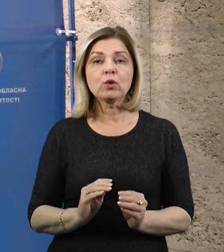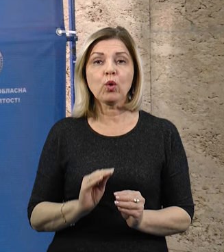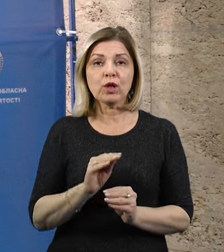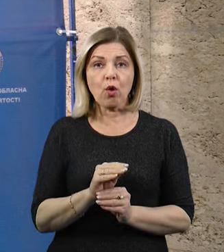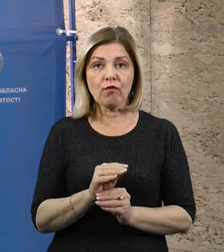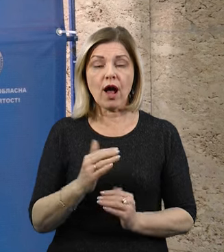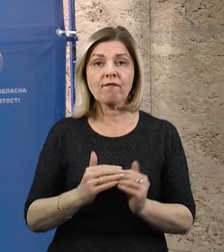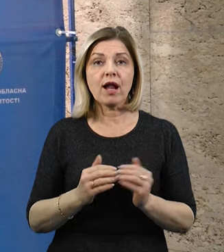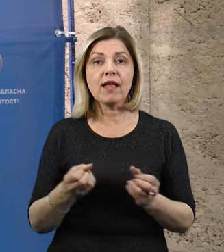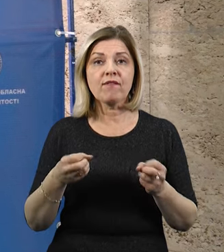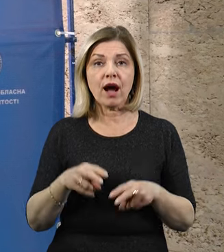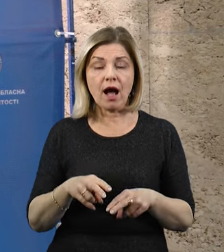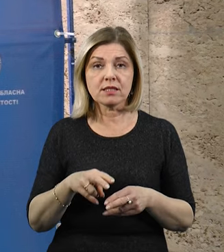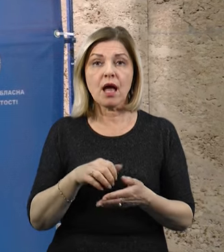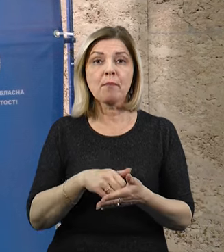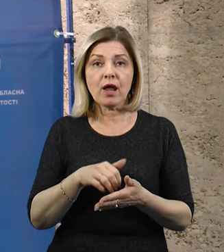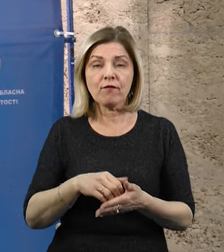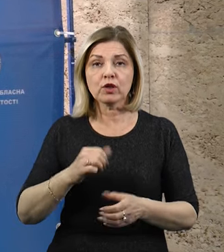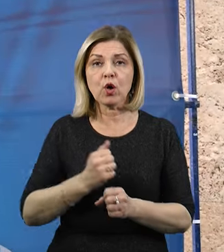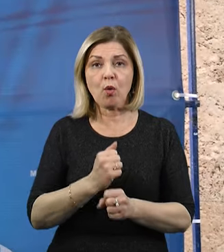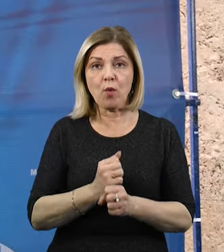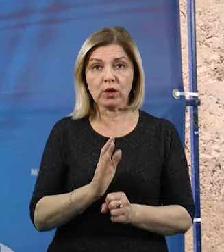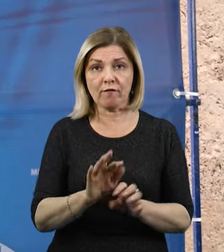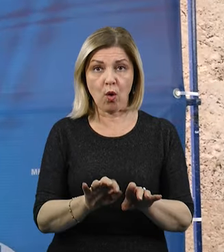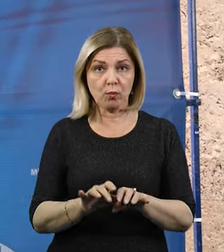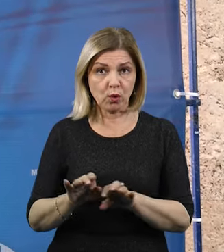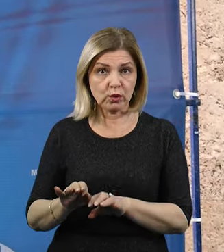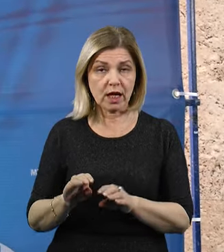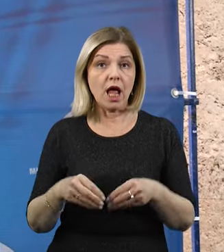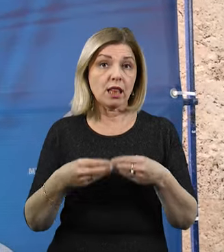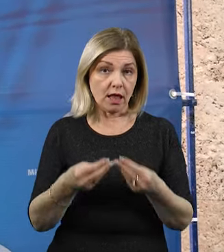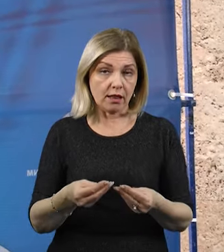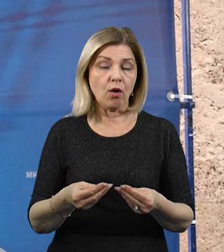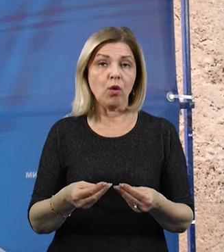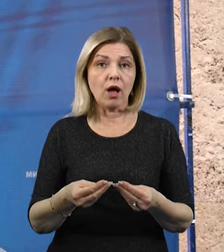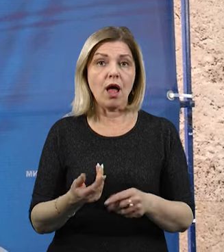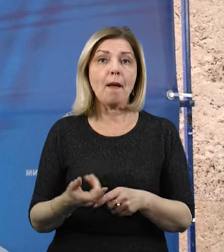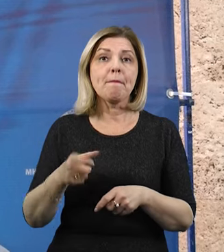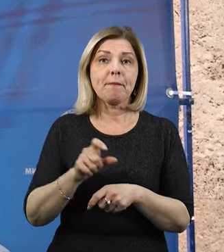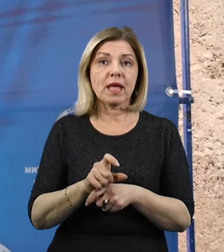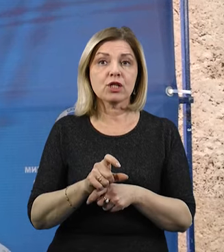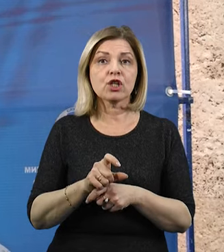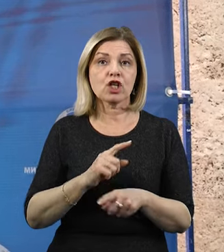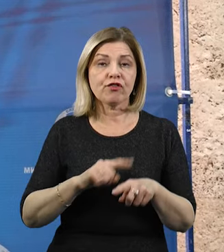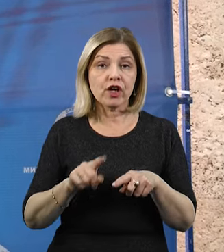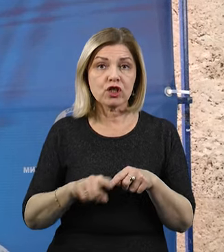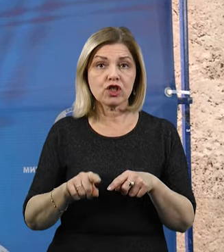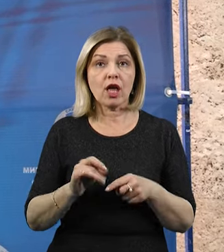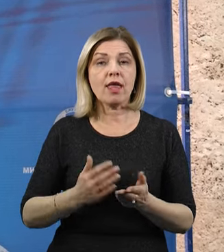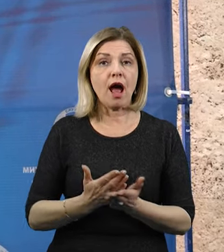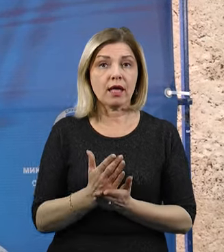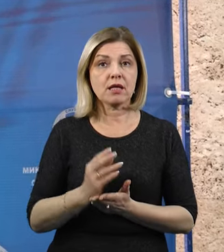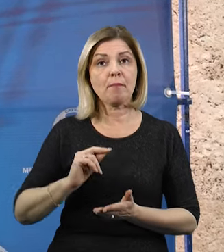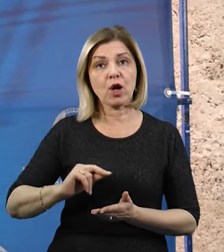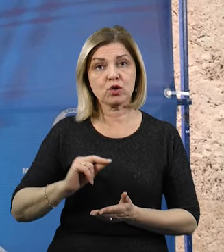кваліфікацію з приводу роботи в комп'ютері. І це дало змогу більш свитші, більш якісністі працювати